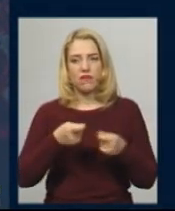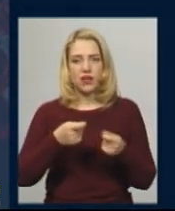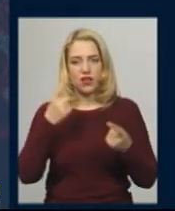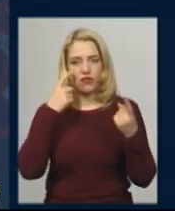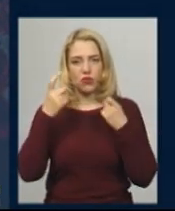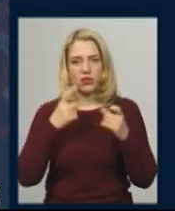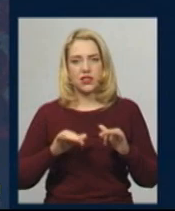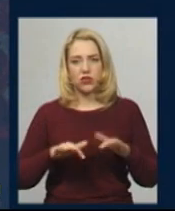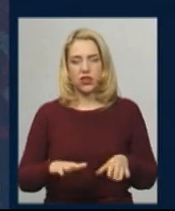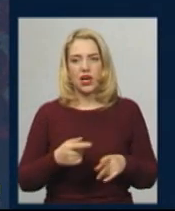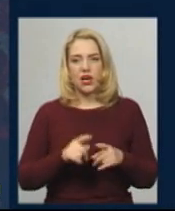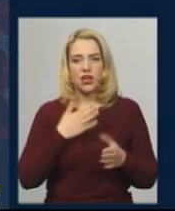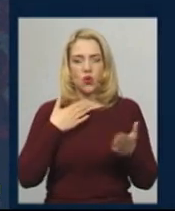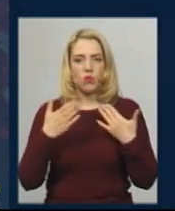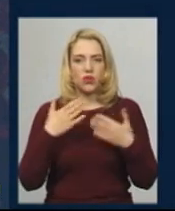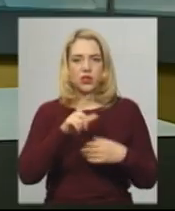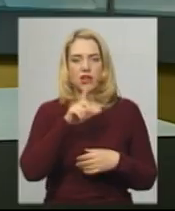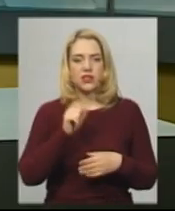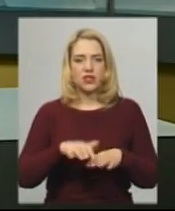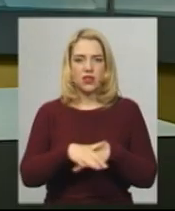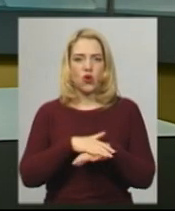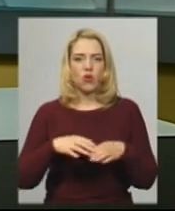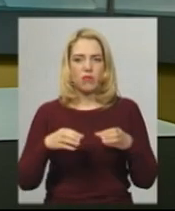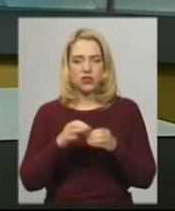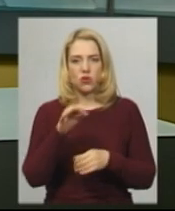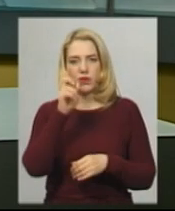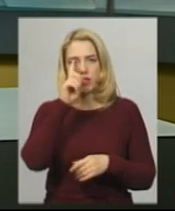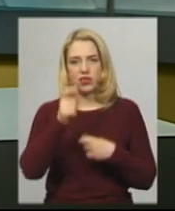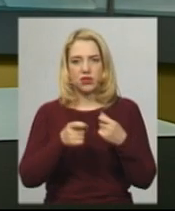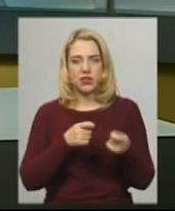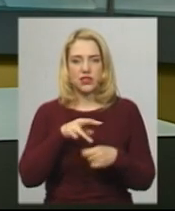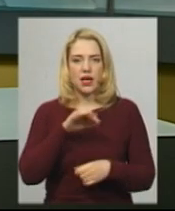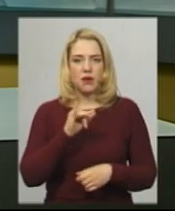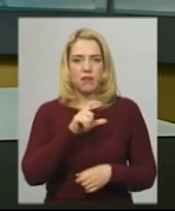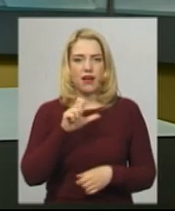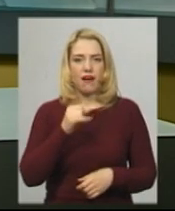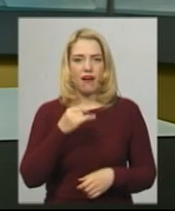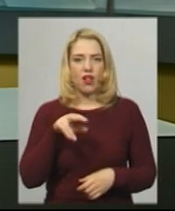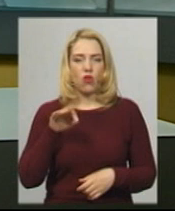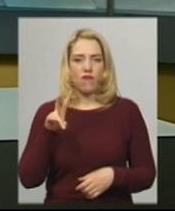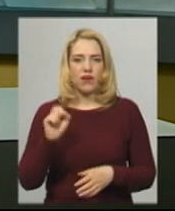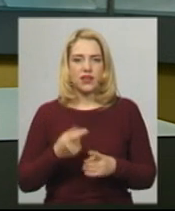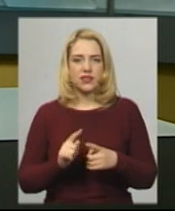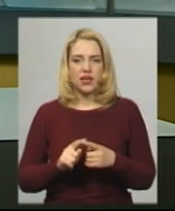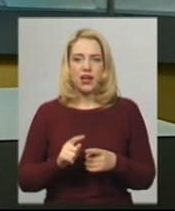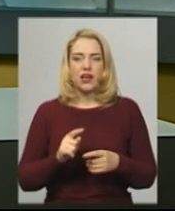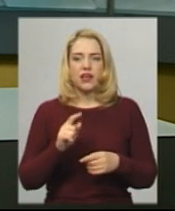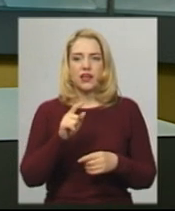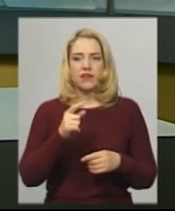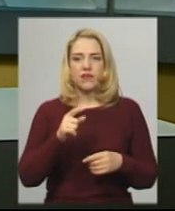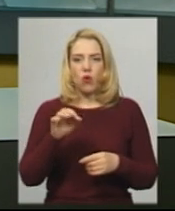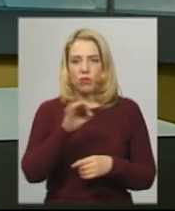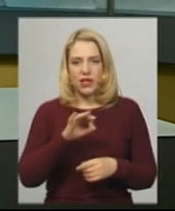діяльності та комунікацій із громадськістю облдержадміністрації Інна Михайлова із посиланням на інформацію обласного штабу з